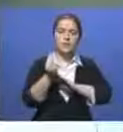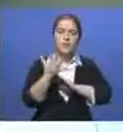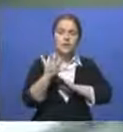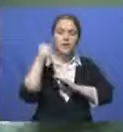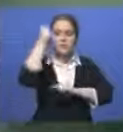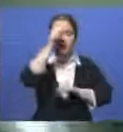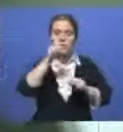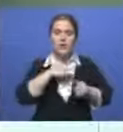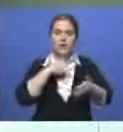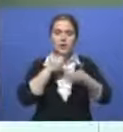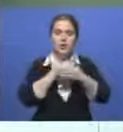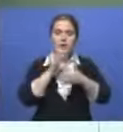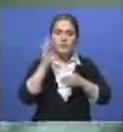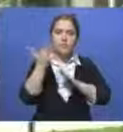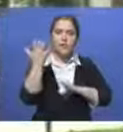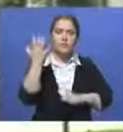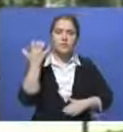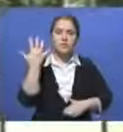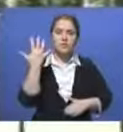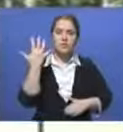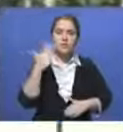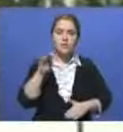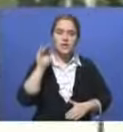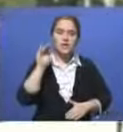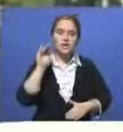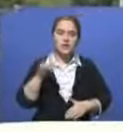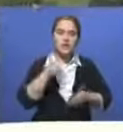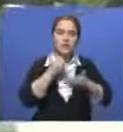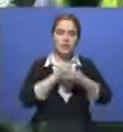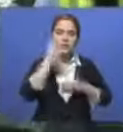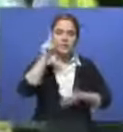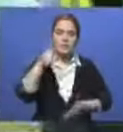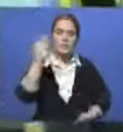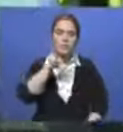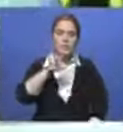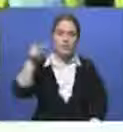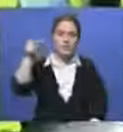инфицированных может достигнуть от 550 тысяч до 1,5 миллиона человек.